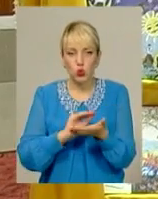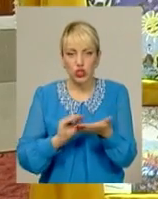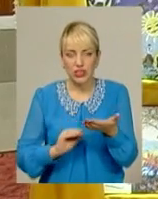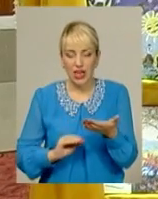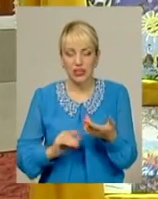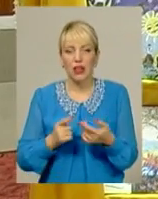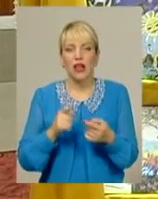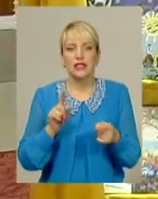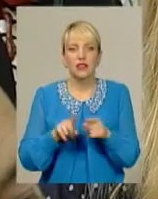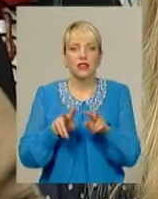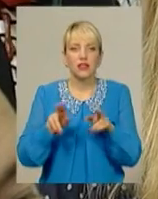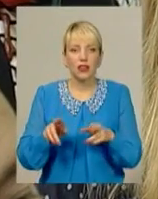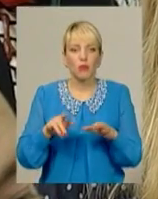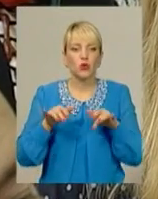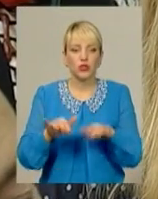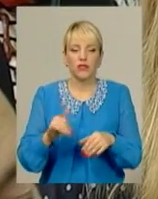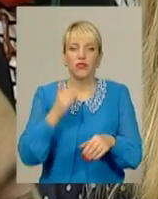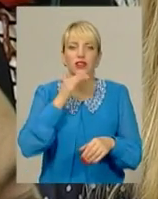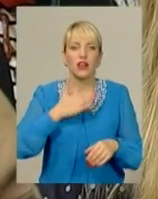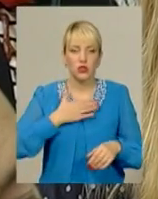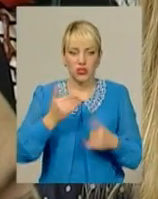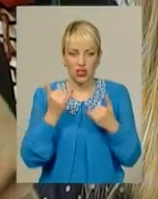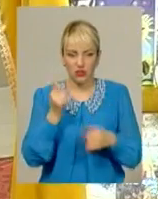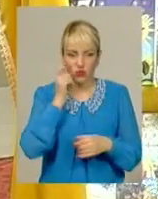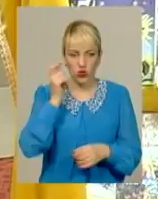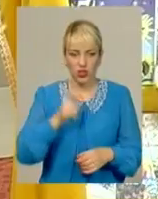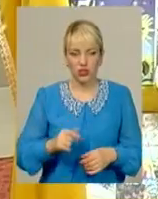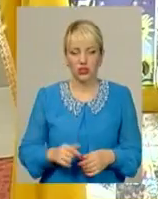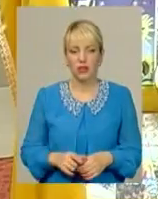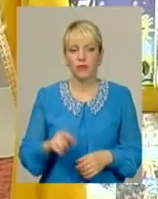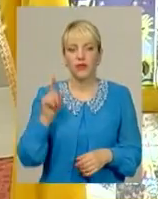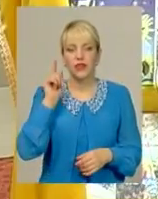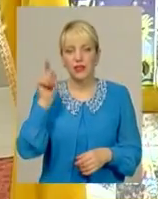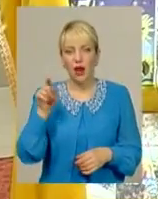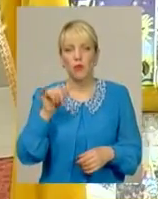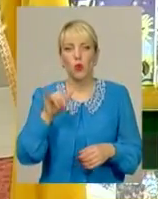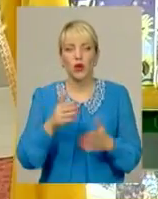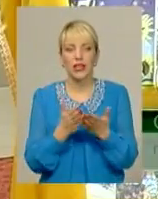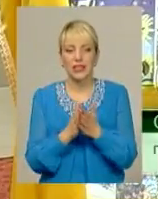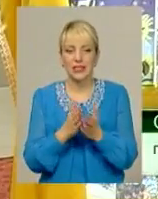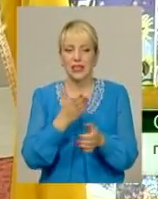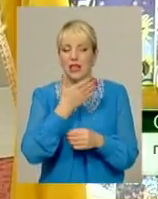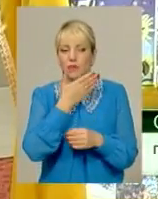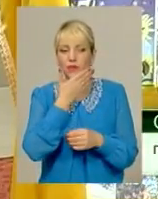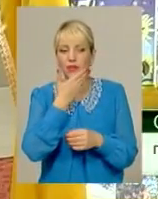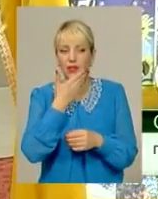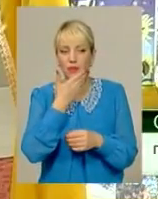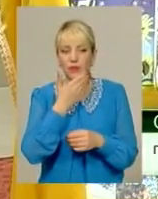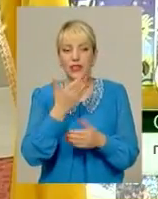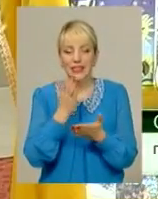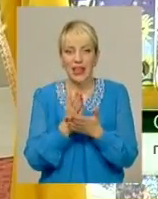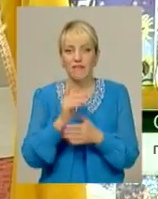перегукується із подіями, що нині розгортається в Україні. «Там в книзі АТО немає, але там йде війна.